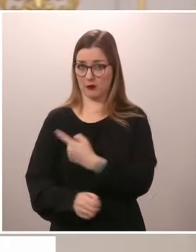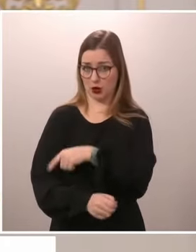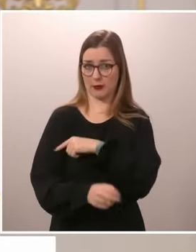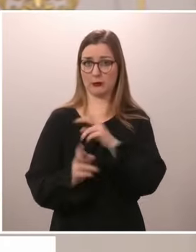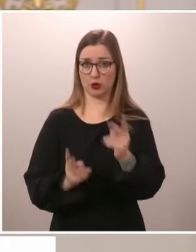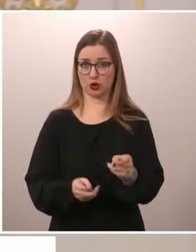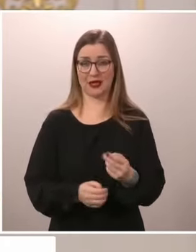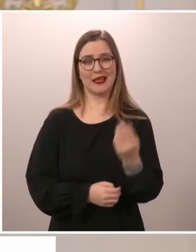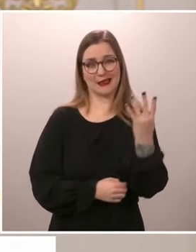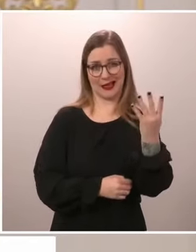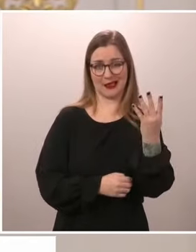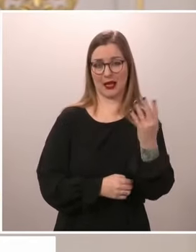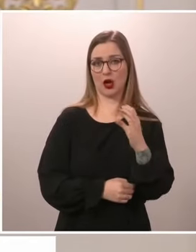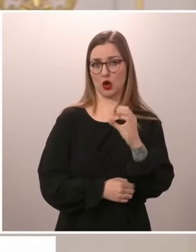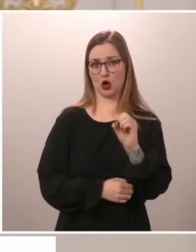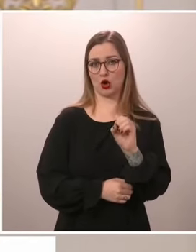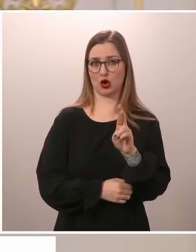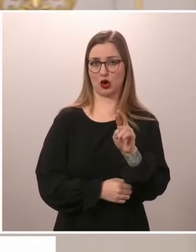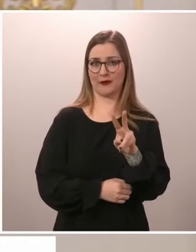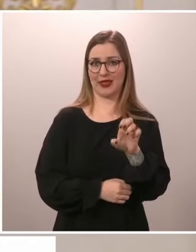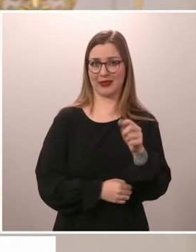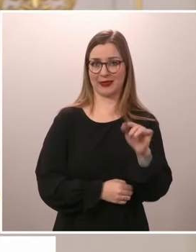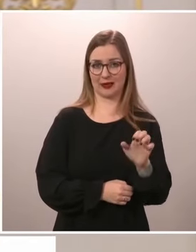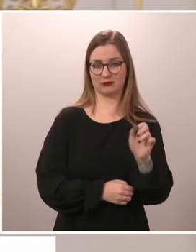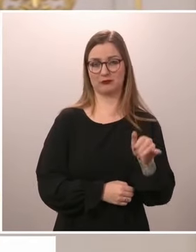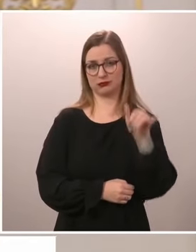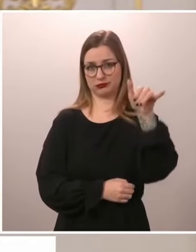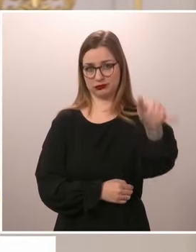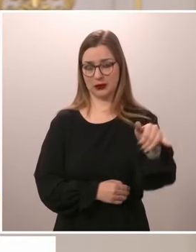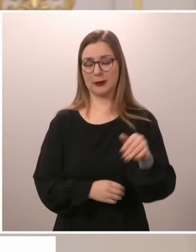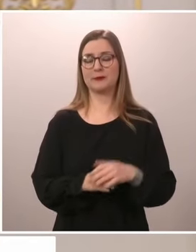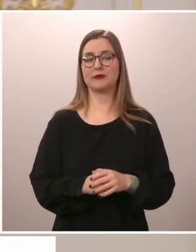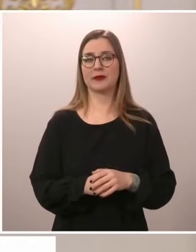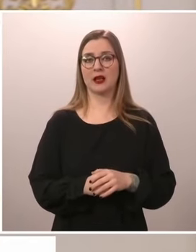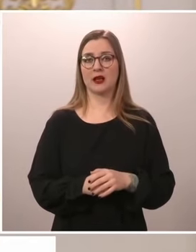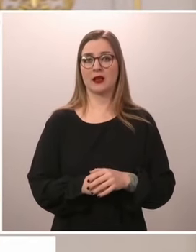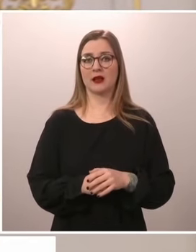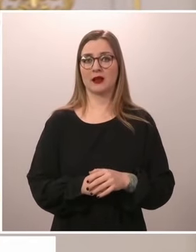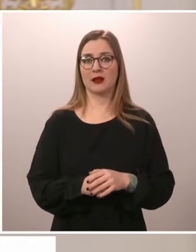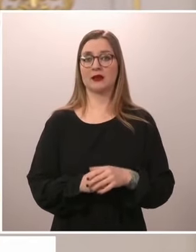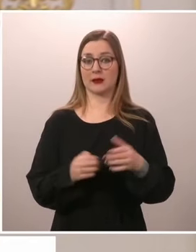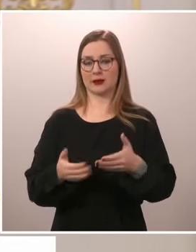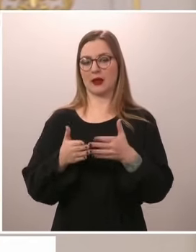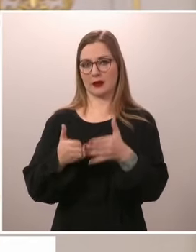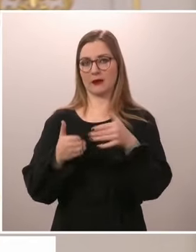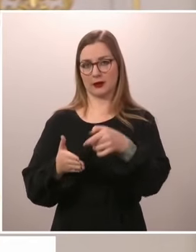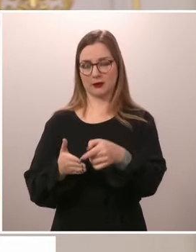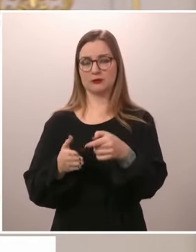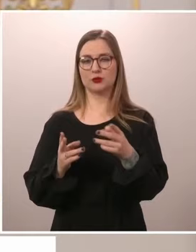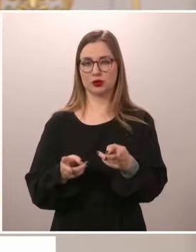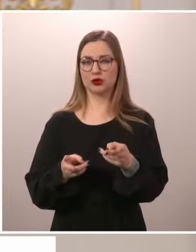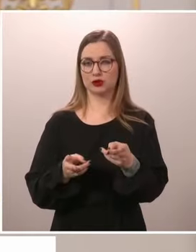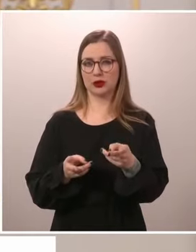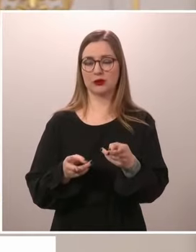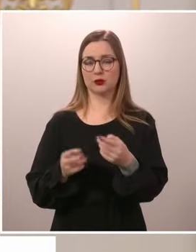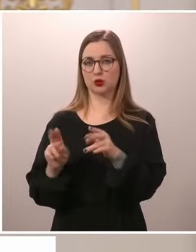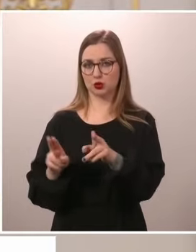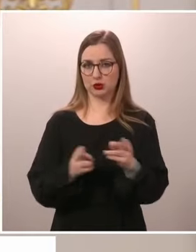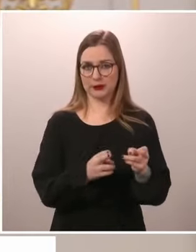ja sitten ilmavoimat tietysti 64 FH35 hävittäjäkoneen myötä.